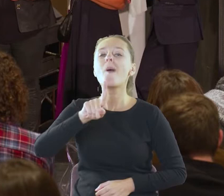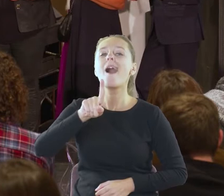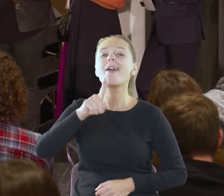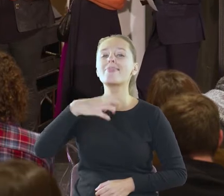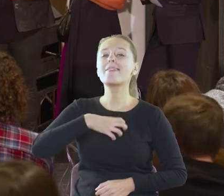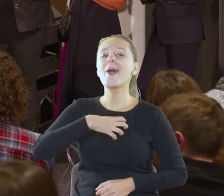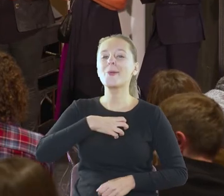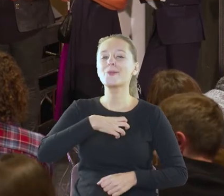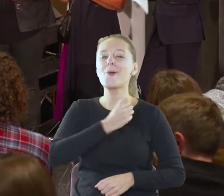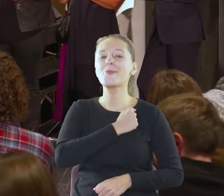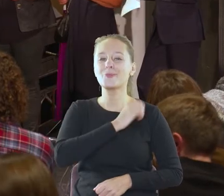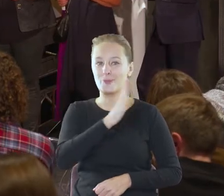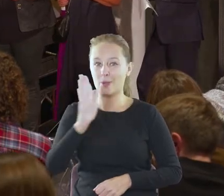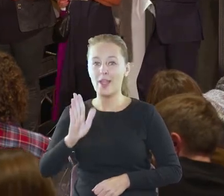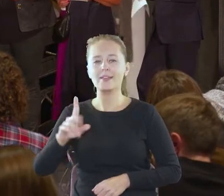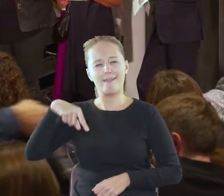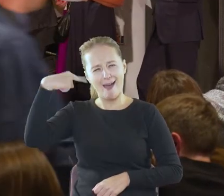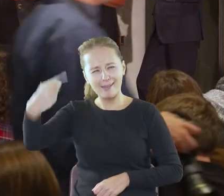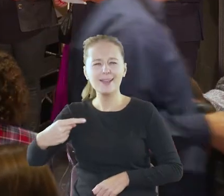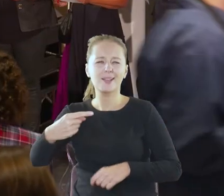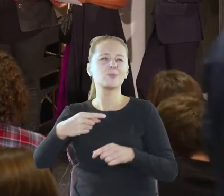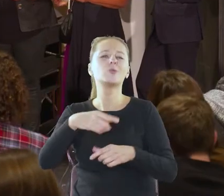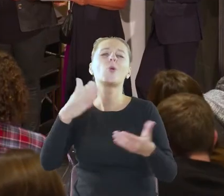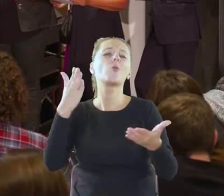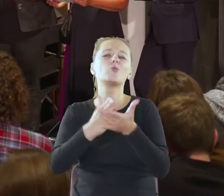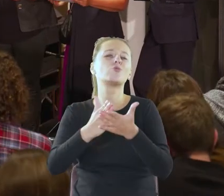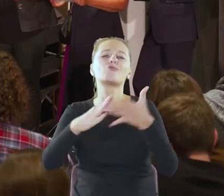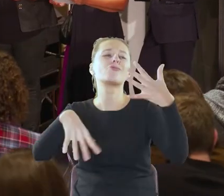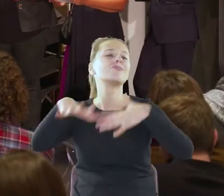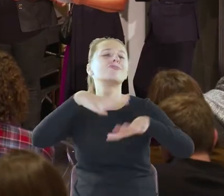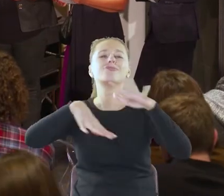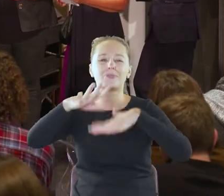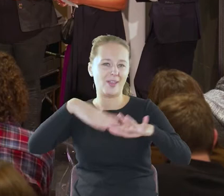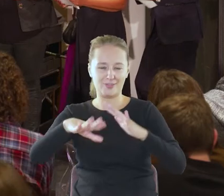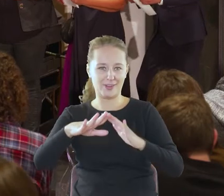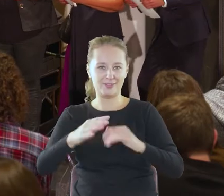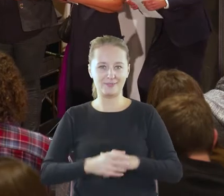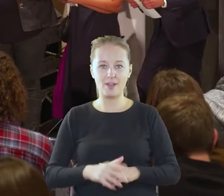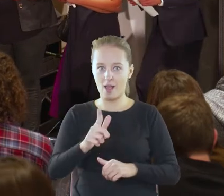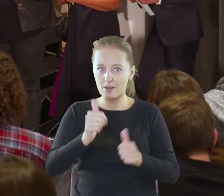biblioteki, a dalej to już Państwo muszą się miksować tak, tylko proszę się nie pchać.